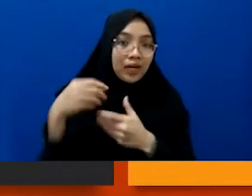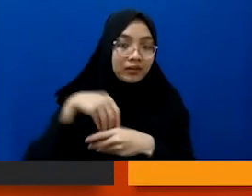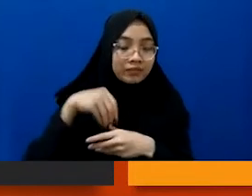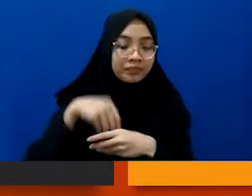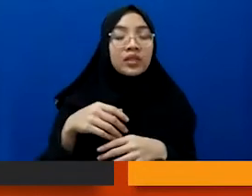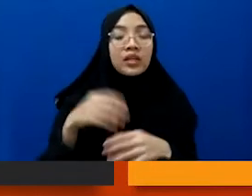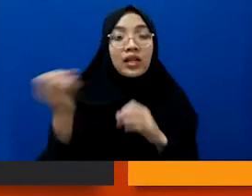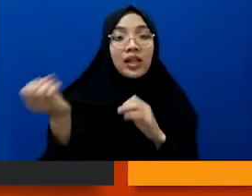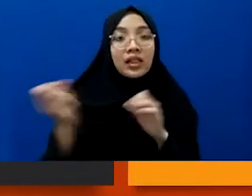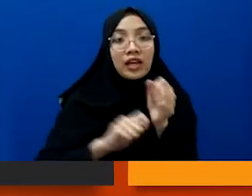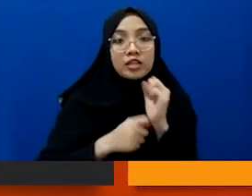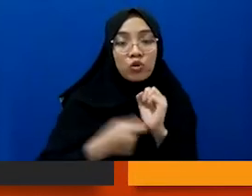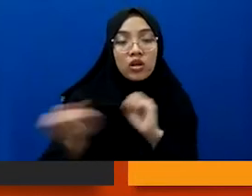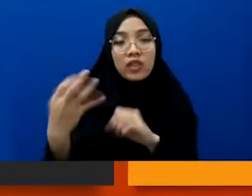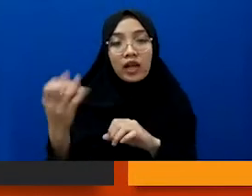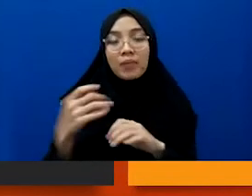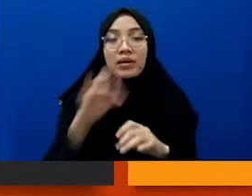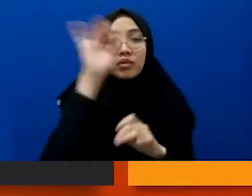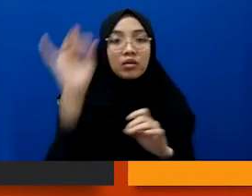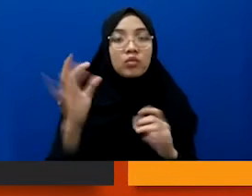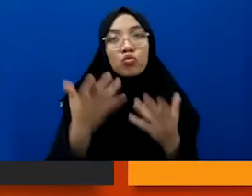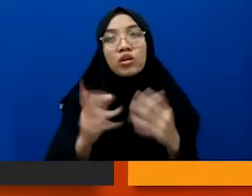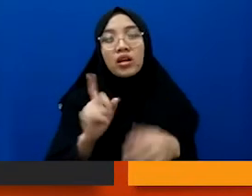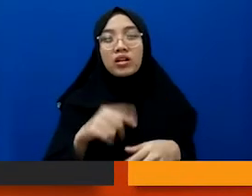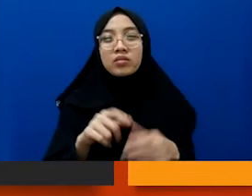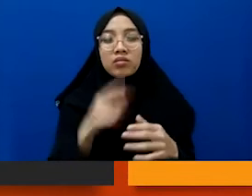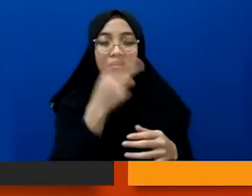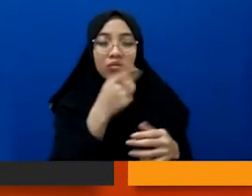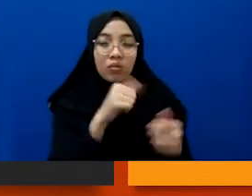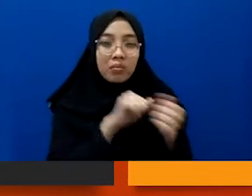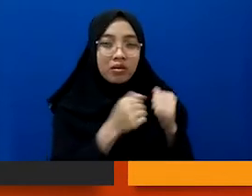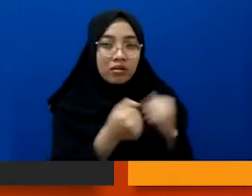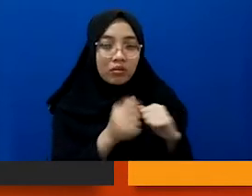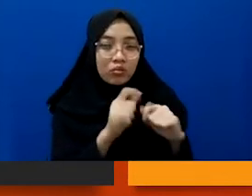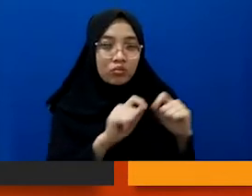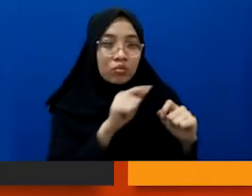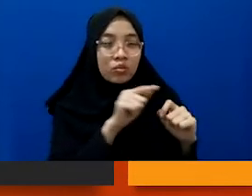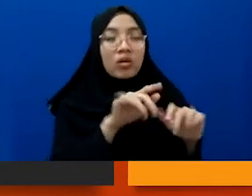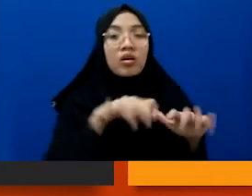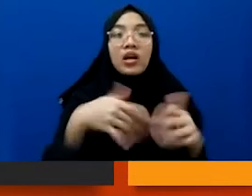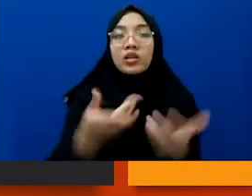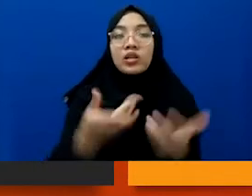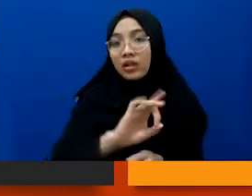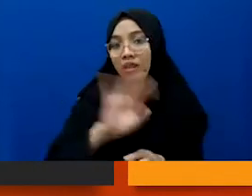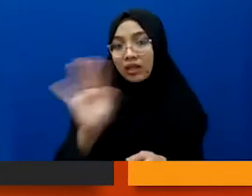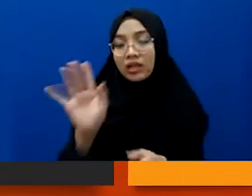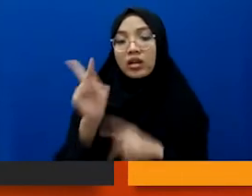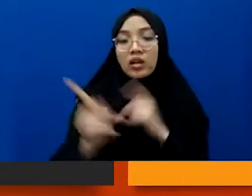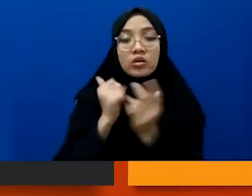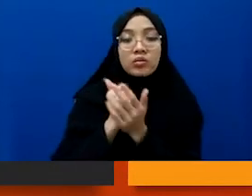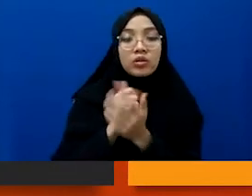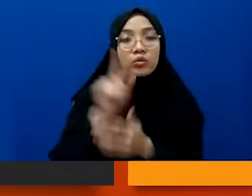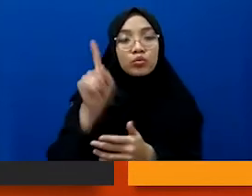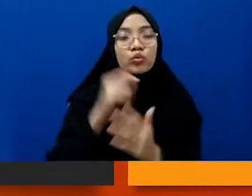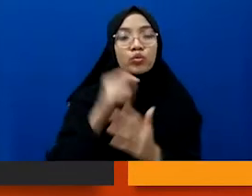beragam ya. Ada yang mungkin mempersoalkan, atau mungkin sebaliknya, bahwa memang perlu ada